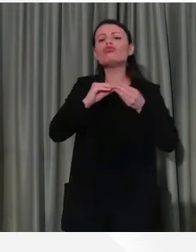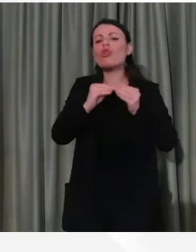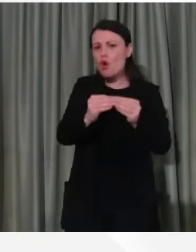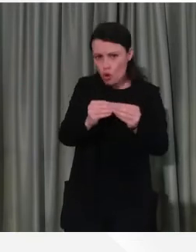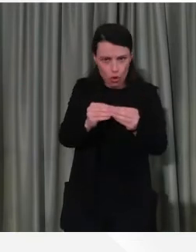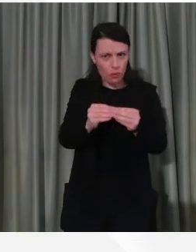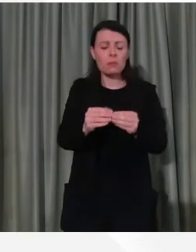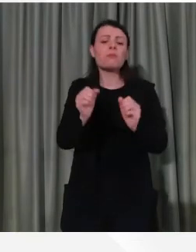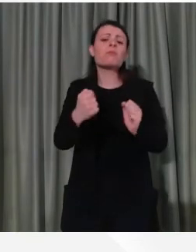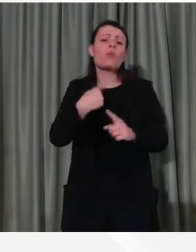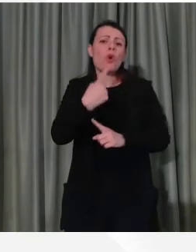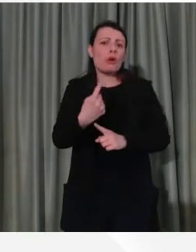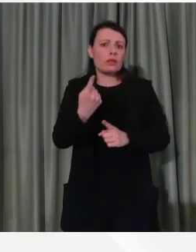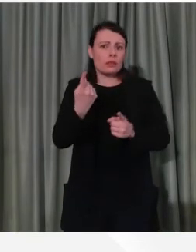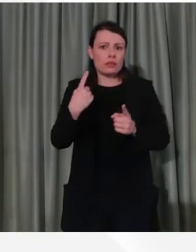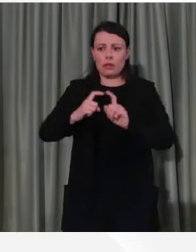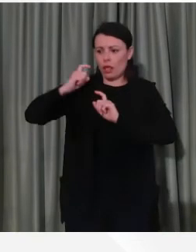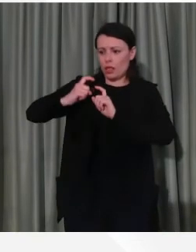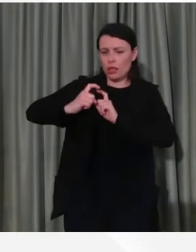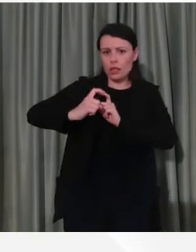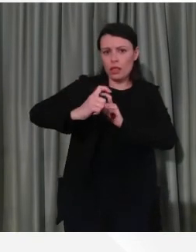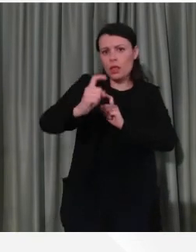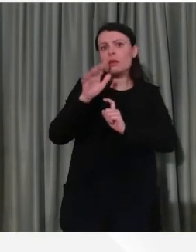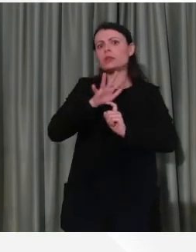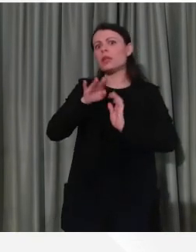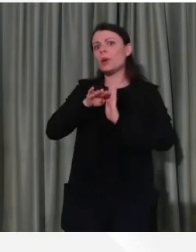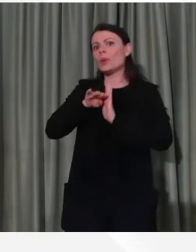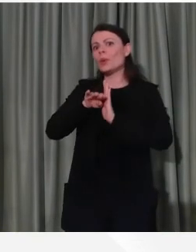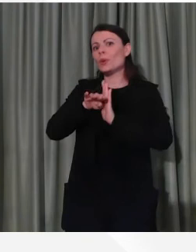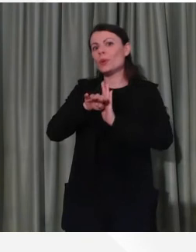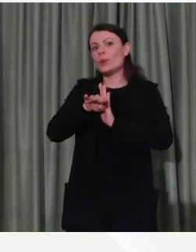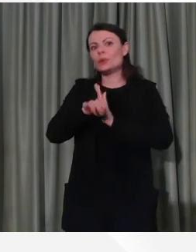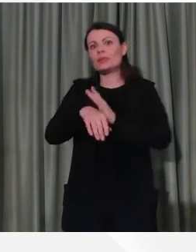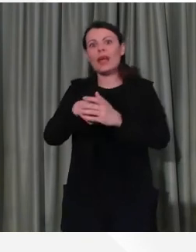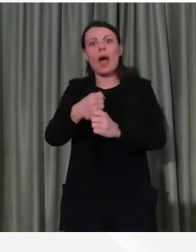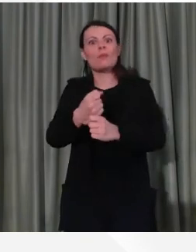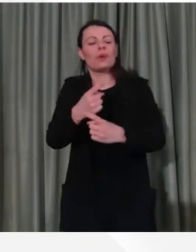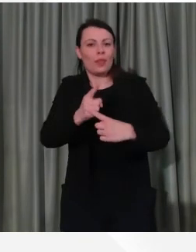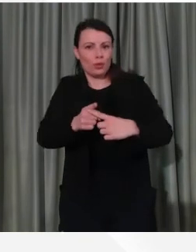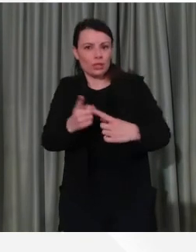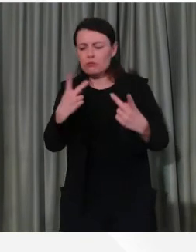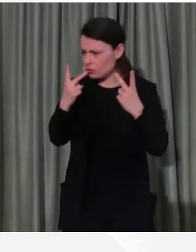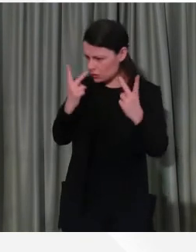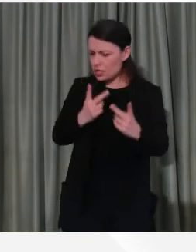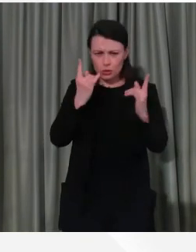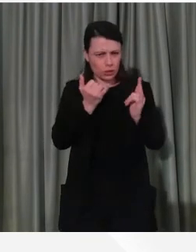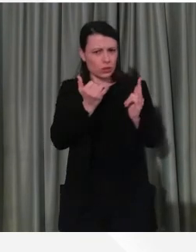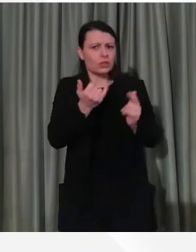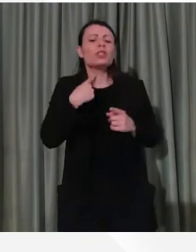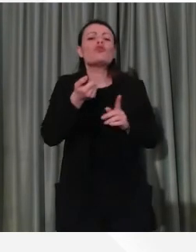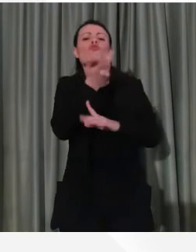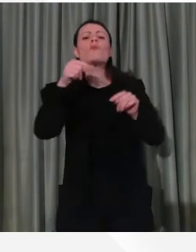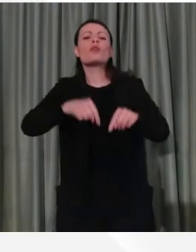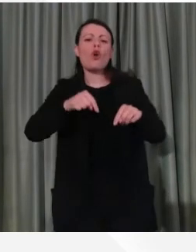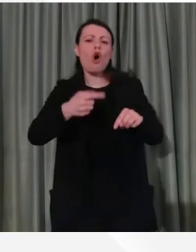positivamente stabile? Sì, nei dati di oggi troviamo in effetti una conferma